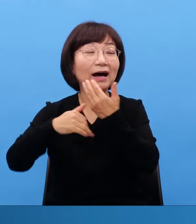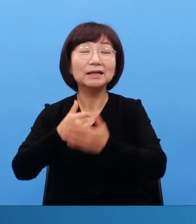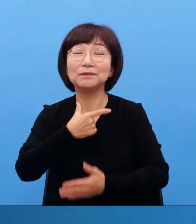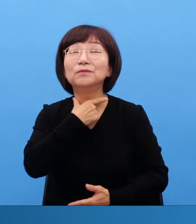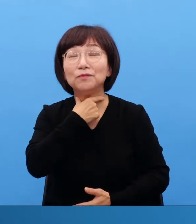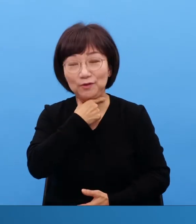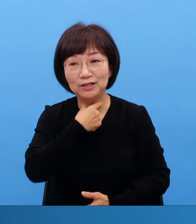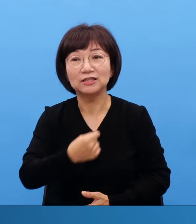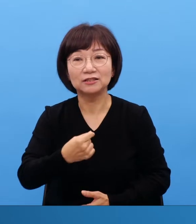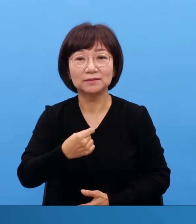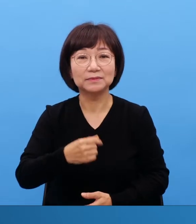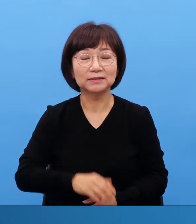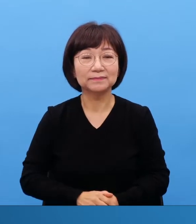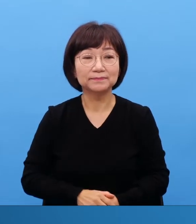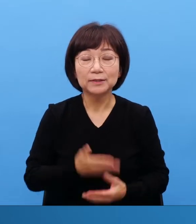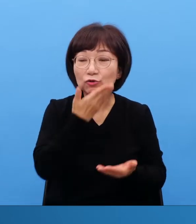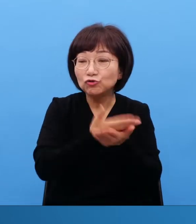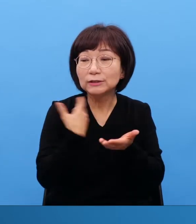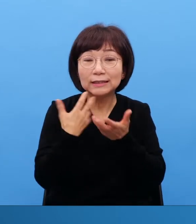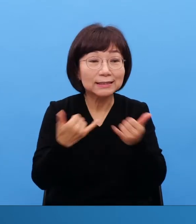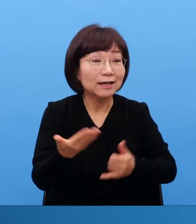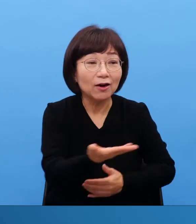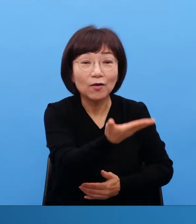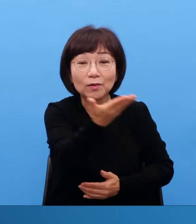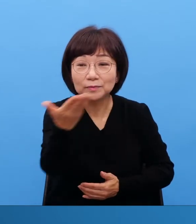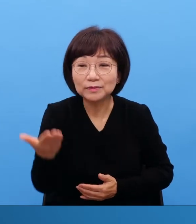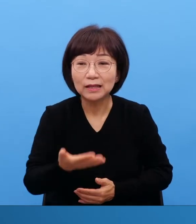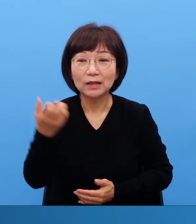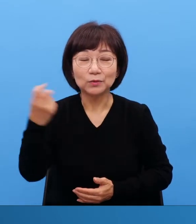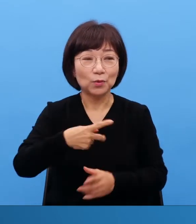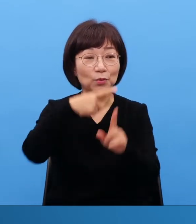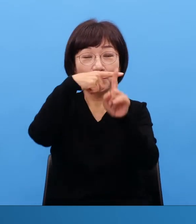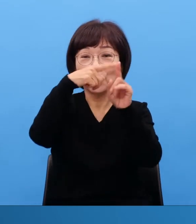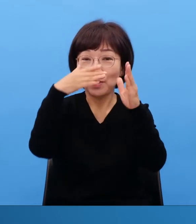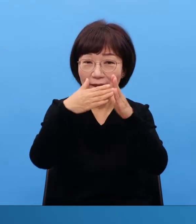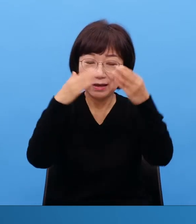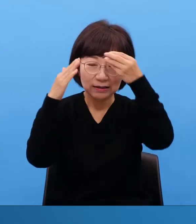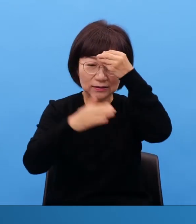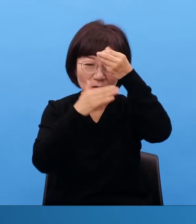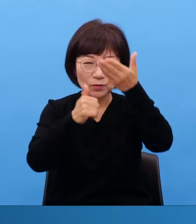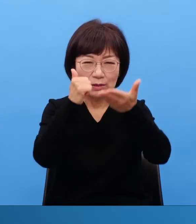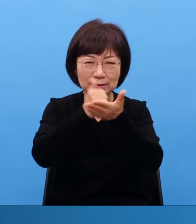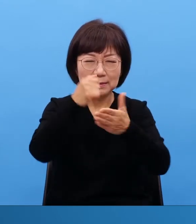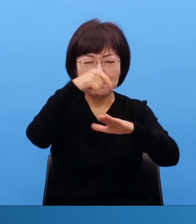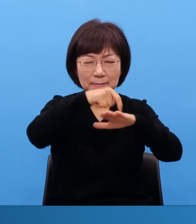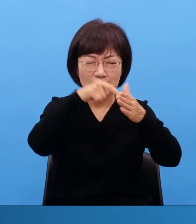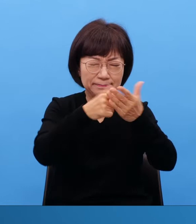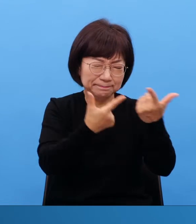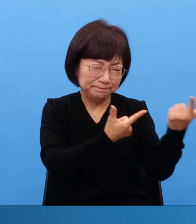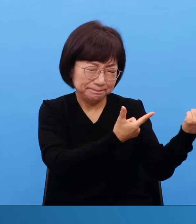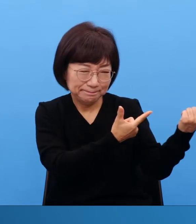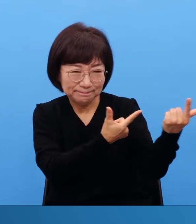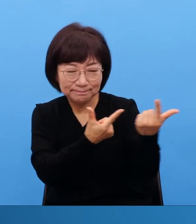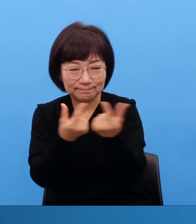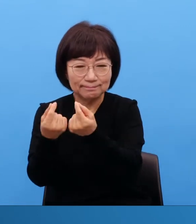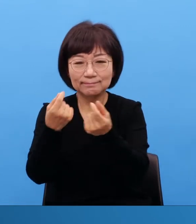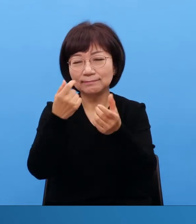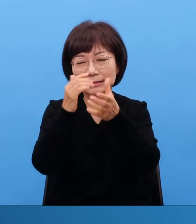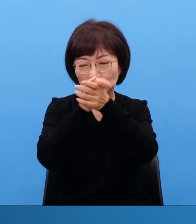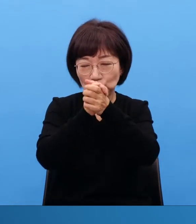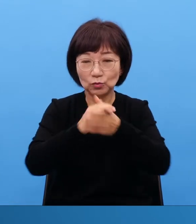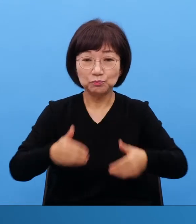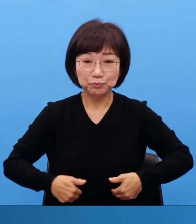중직자 여러분과 교회가 온 마음을 다해 우리 교회 짓자가 아닙니다 그거는 틀린 거에요